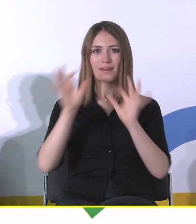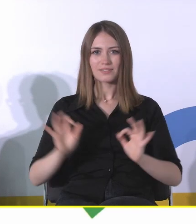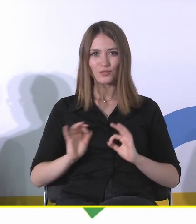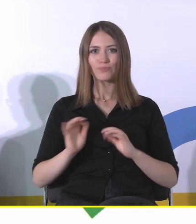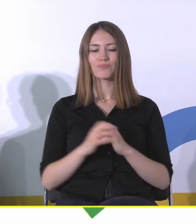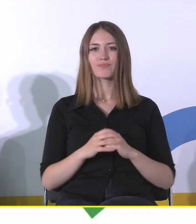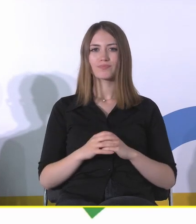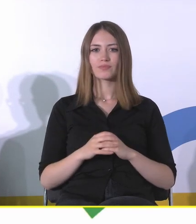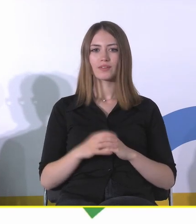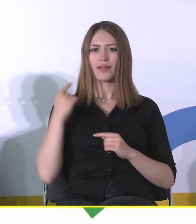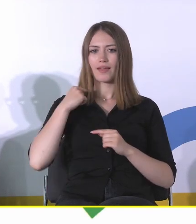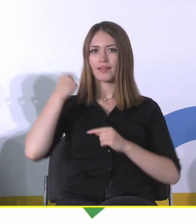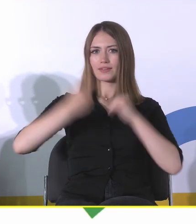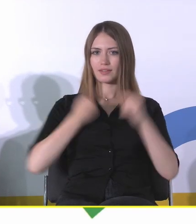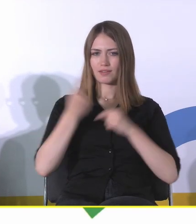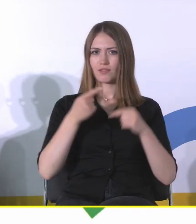czy dziedzictwo ma wartość dla miasta?